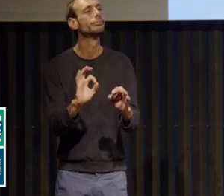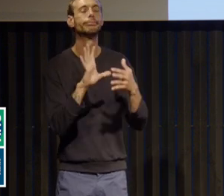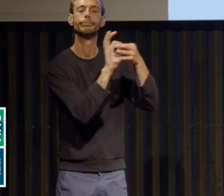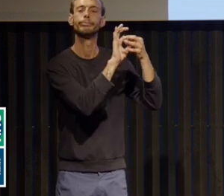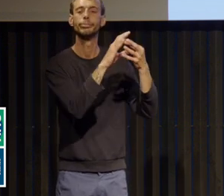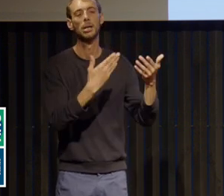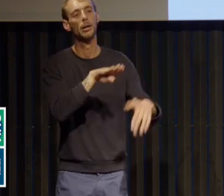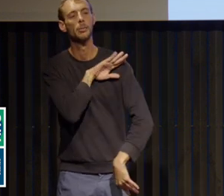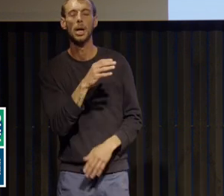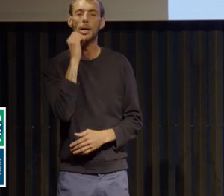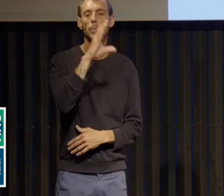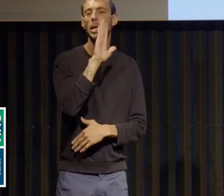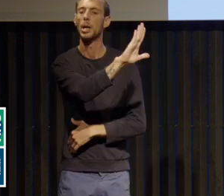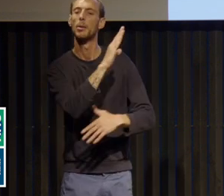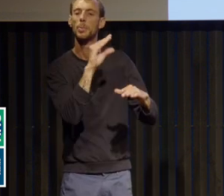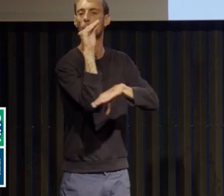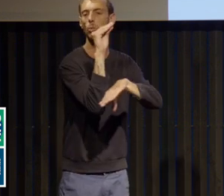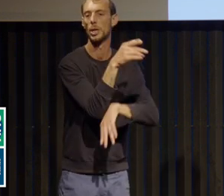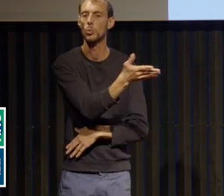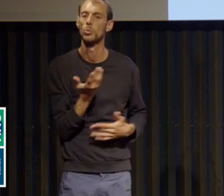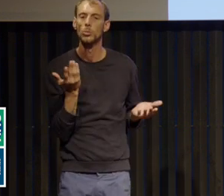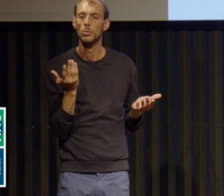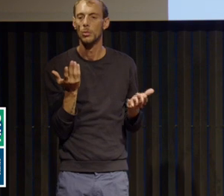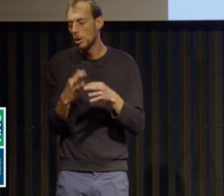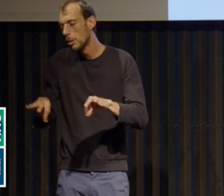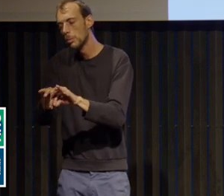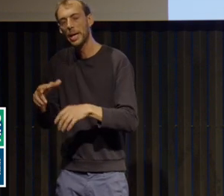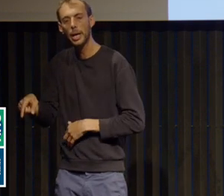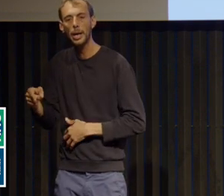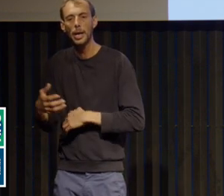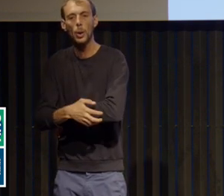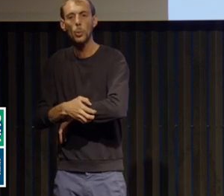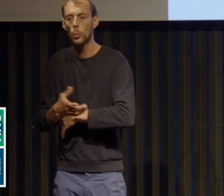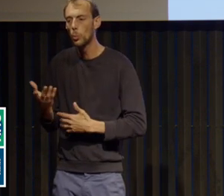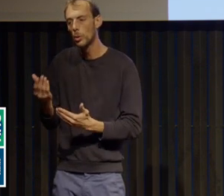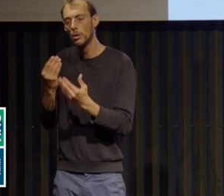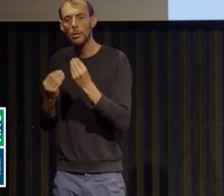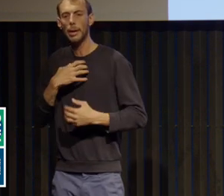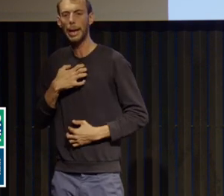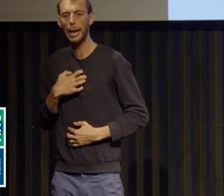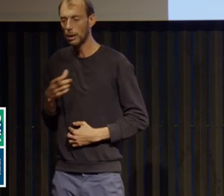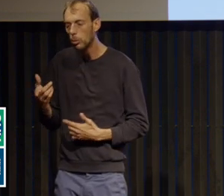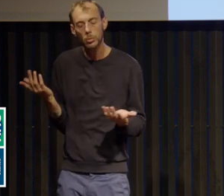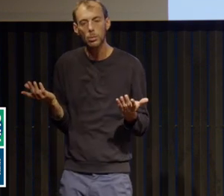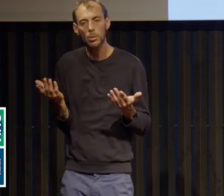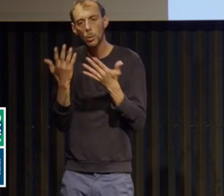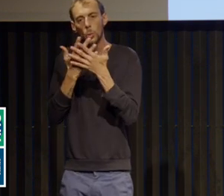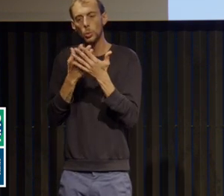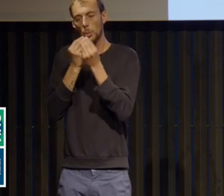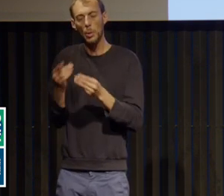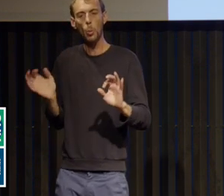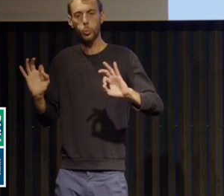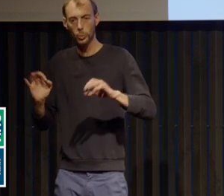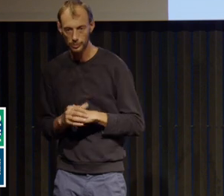voie de développement ou dans les pays où on a faim, on n pas de troupes de ce genre. Après, on a pu parler aussi des modifications